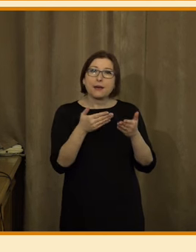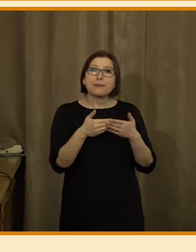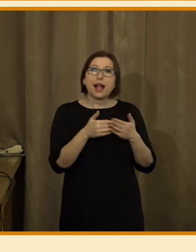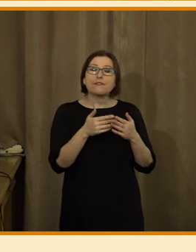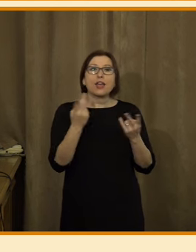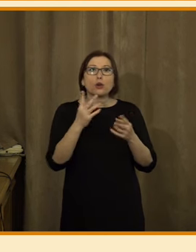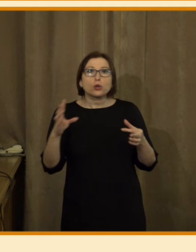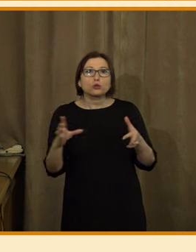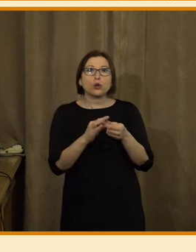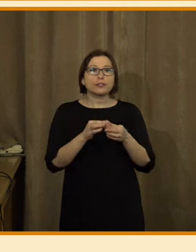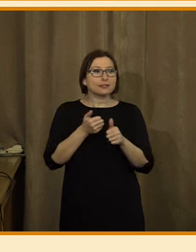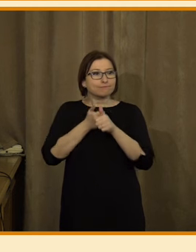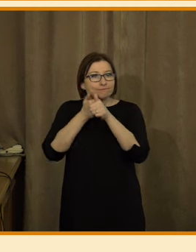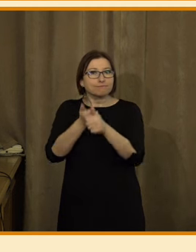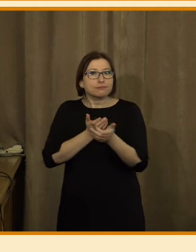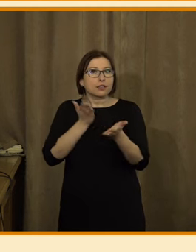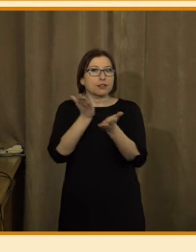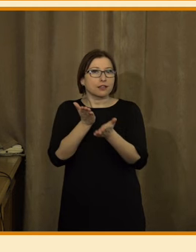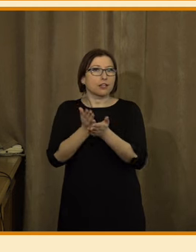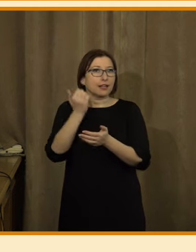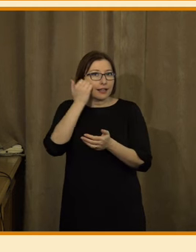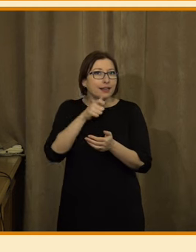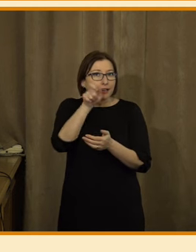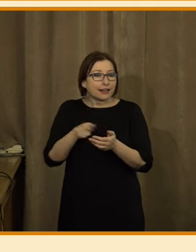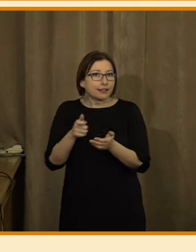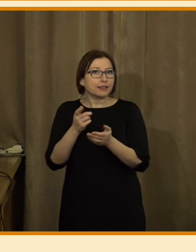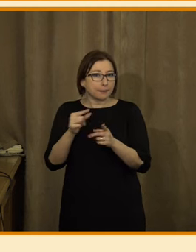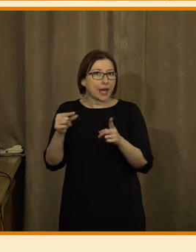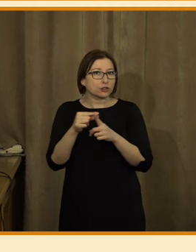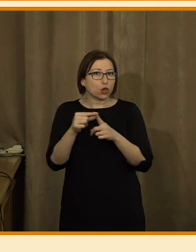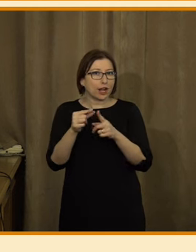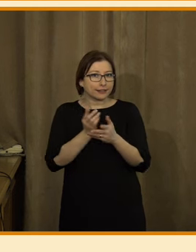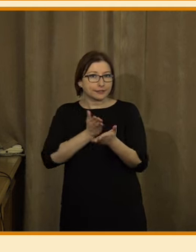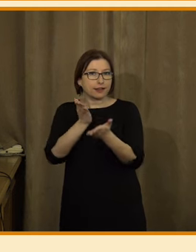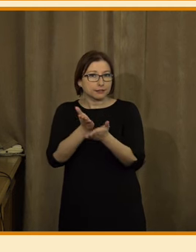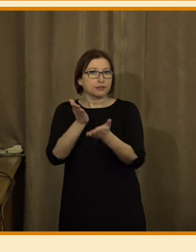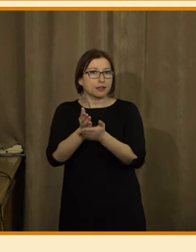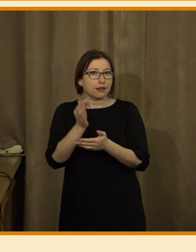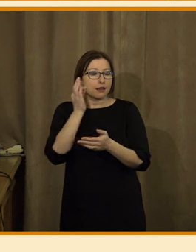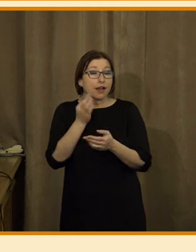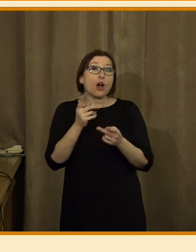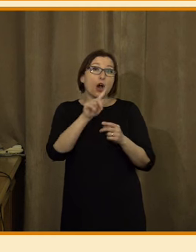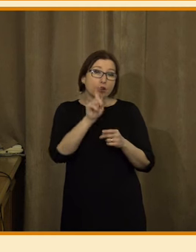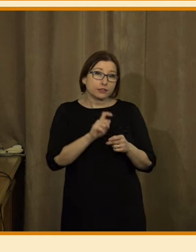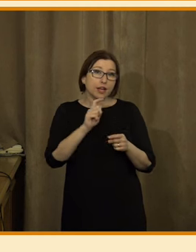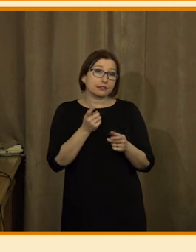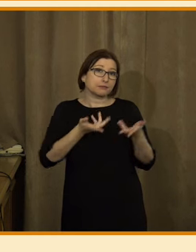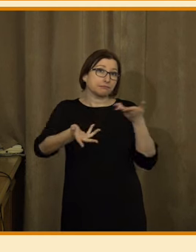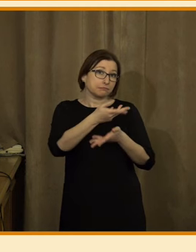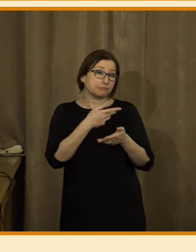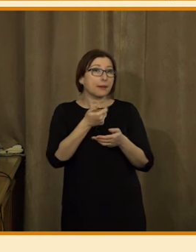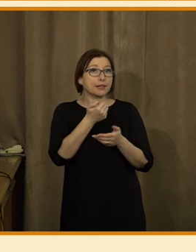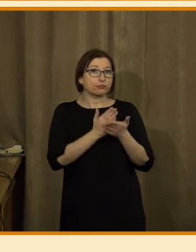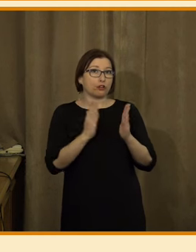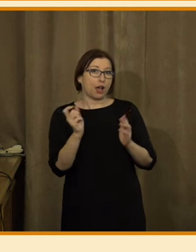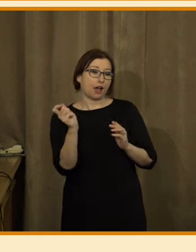personalizace a zabývá se dlouhodobě problematikou personalizace. Takže jedna z otázek, která může být k diskuzi v rámci toho